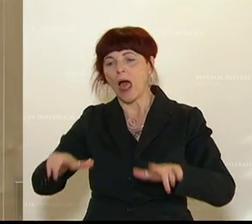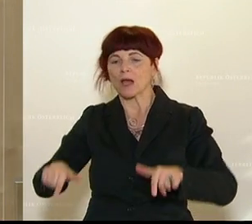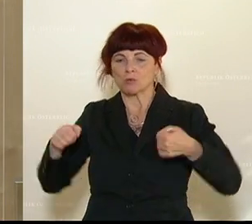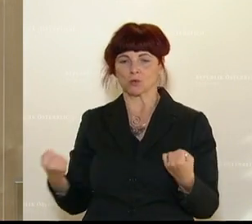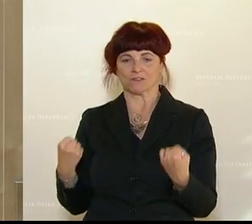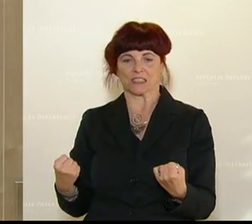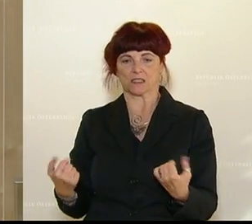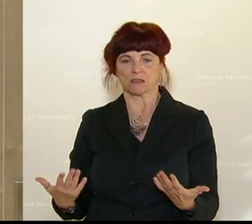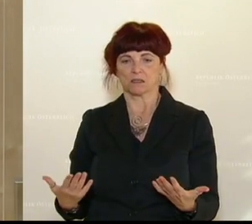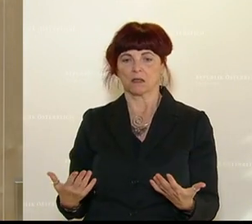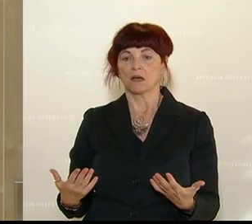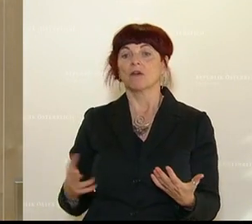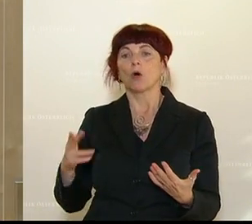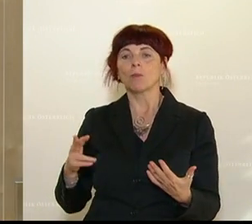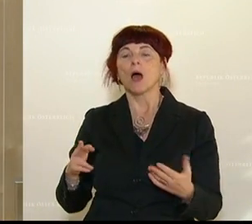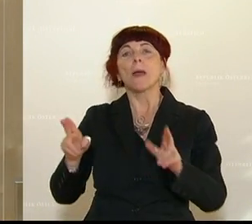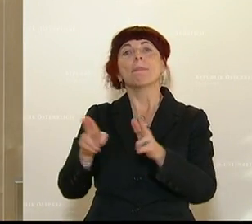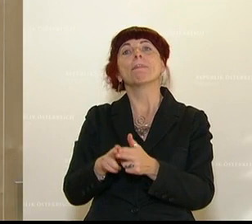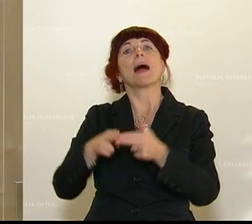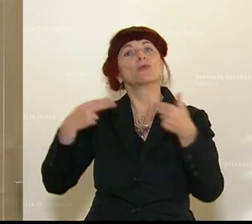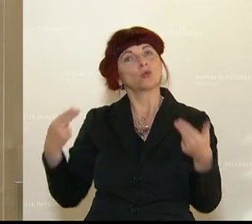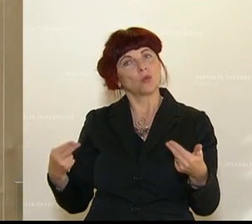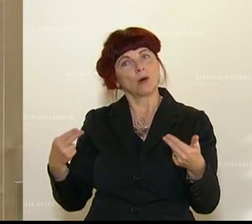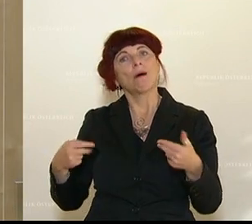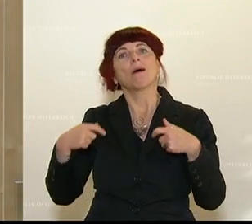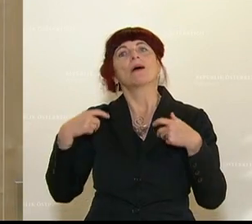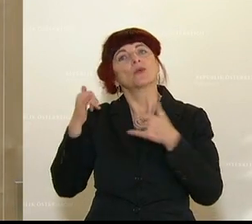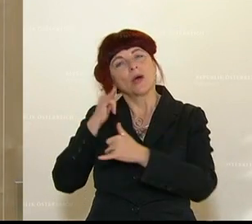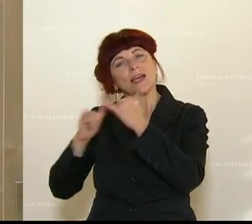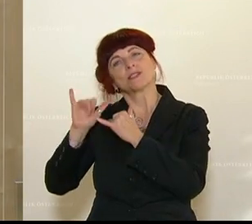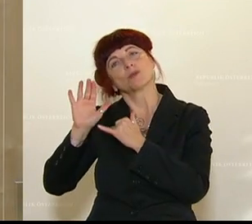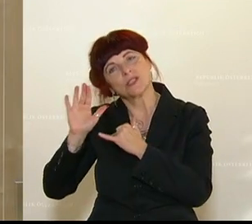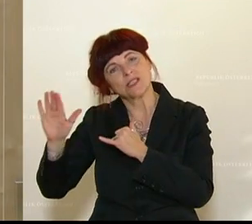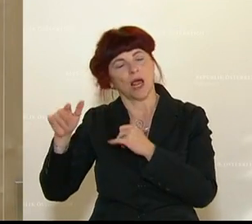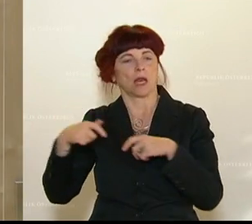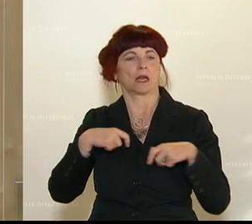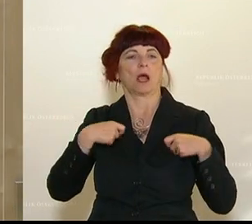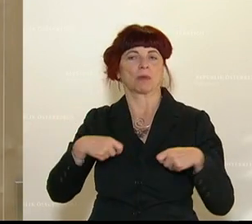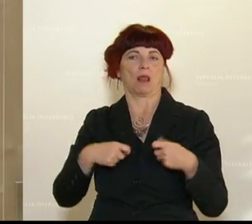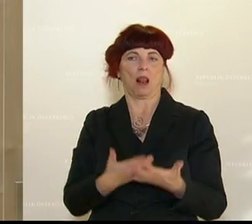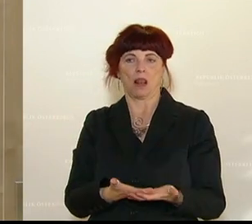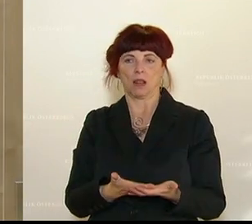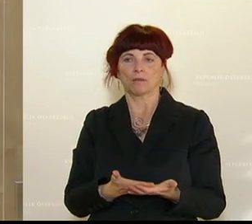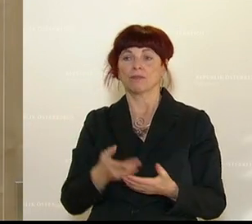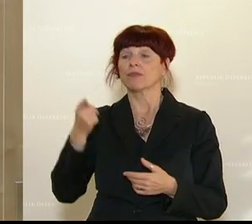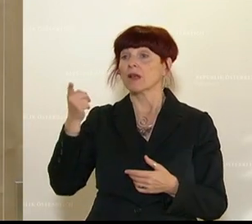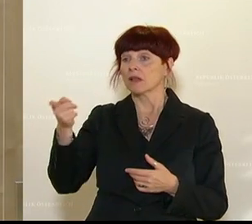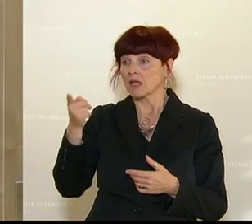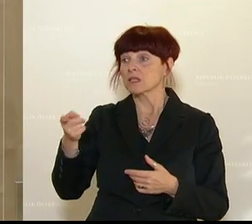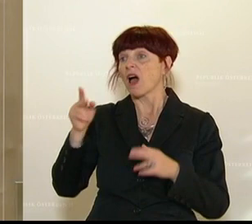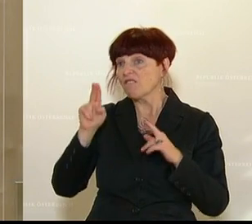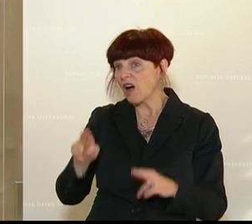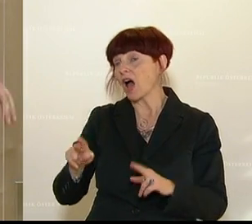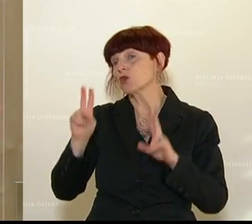Denn die Natur ist das Kapital vom Tourismus. Und es geht darum, mit grünen Ideen schwarze Zahlen zu schreiben.